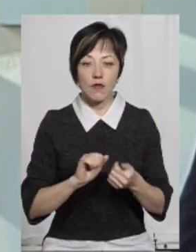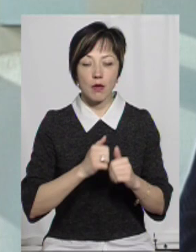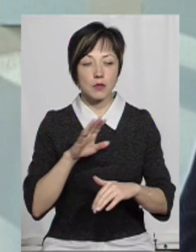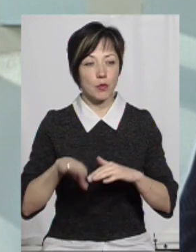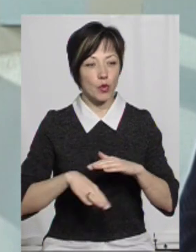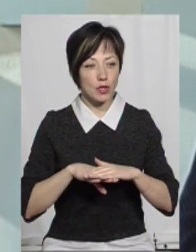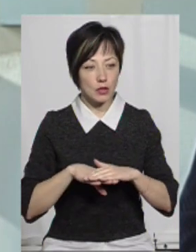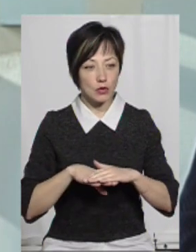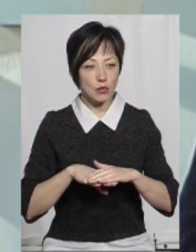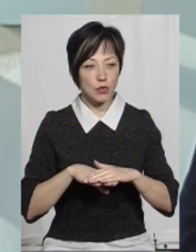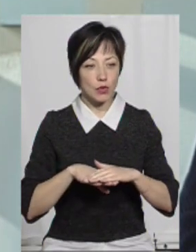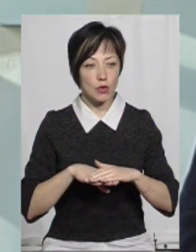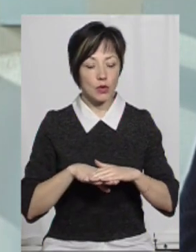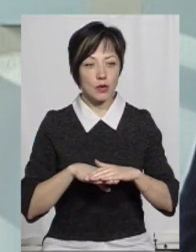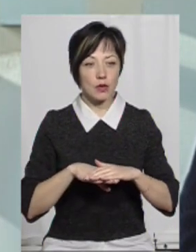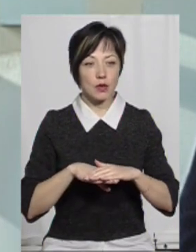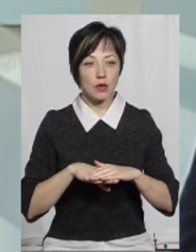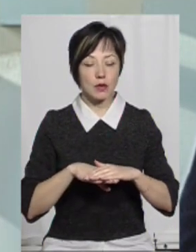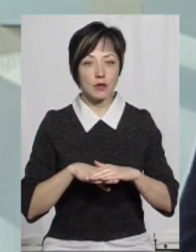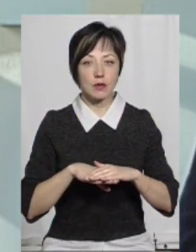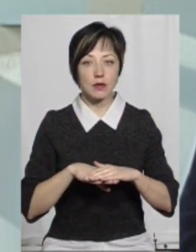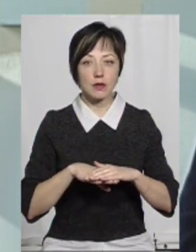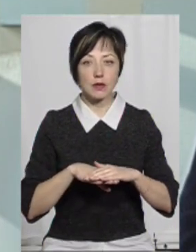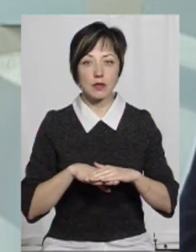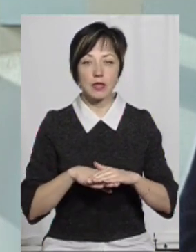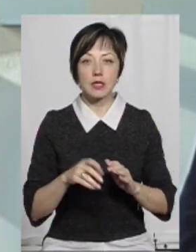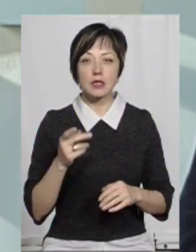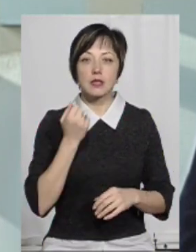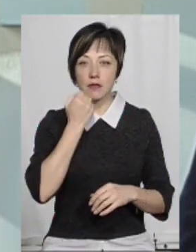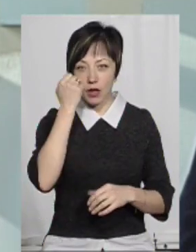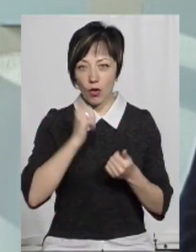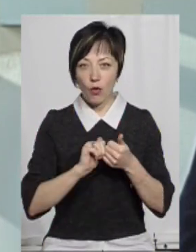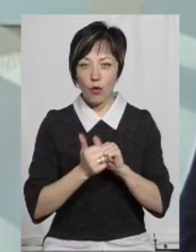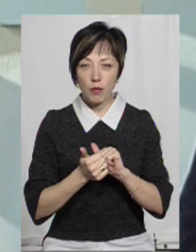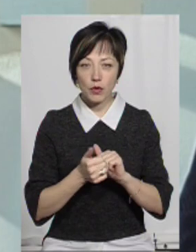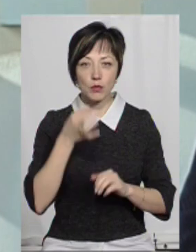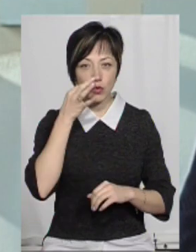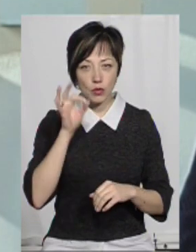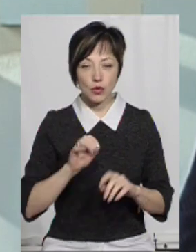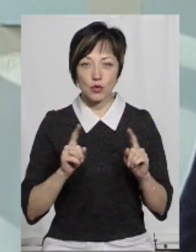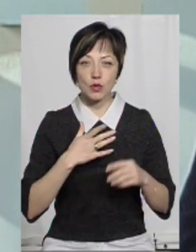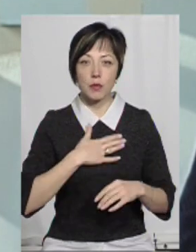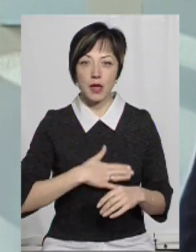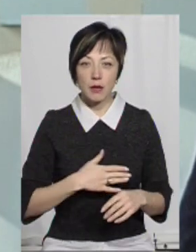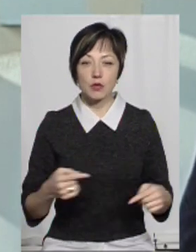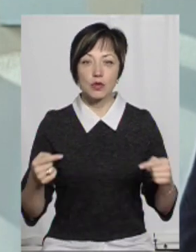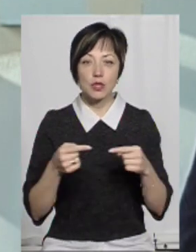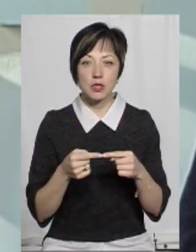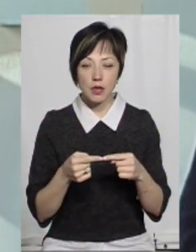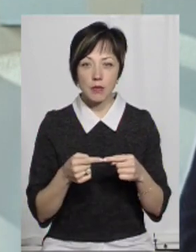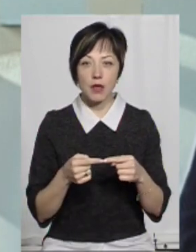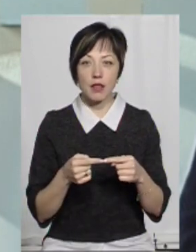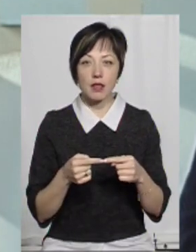Каменці-Подільському, вони завдяки обміну саме досвідом. І це дуже приємно, що саме